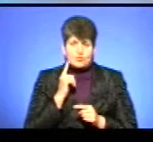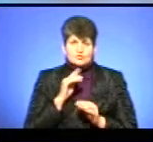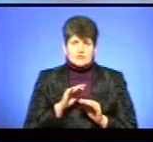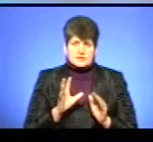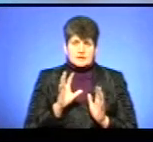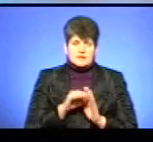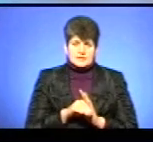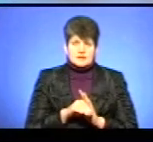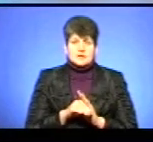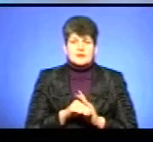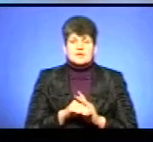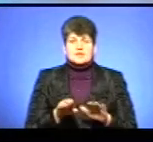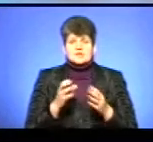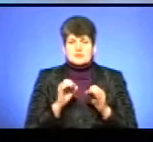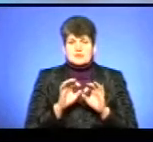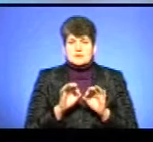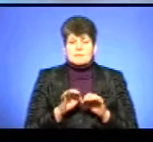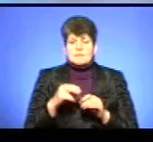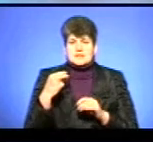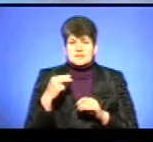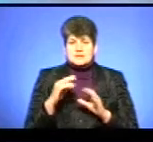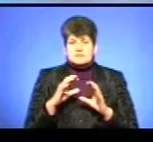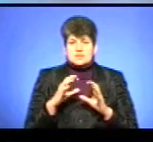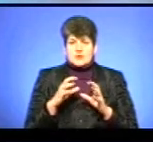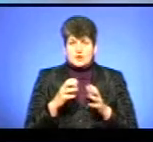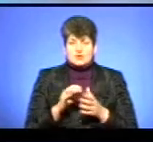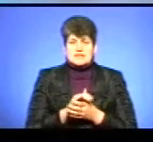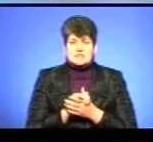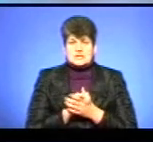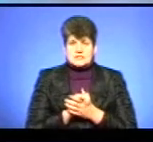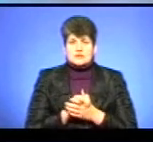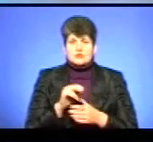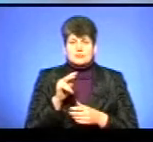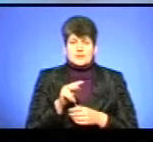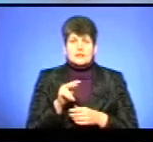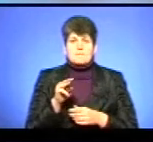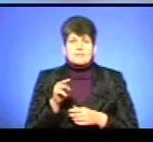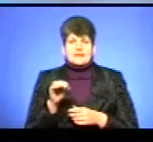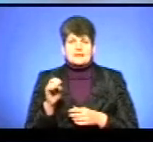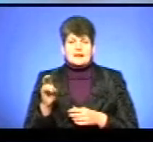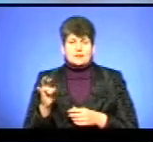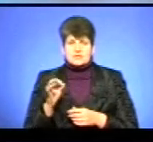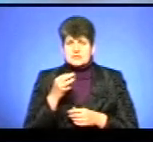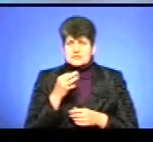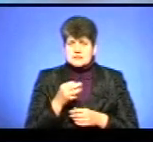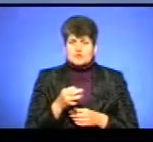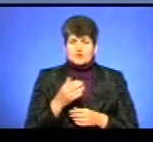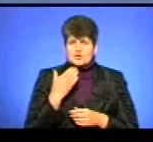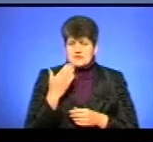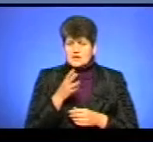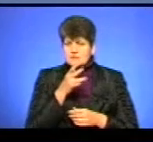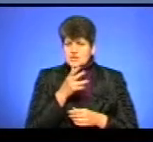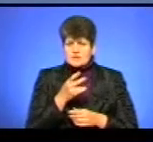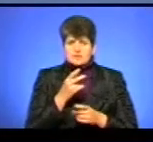діти. Ще процитую президента Міжнародної діабетичної асоціації України Людмилу Петренко, вона зуважила, що останнім часом помітно